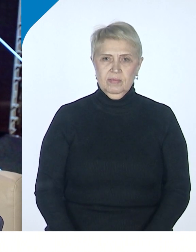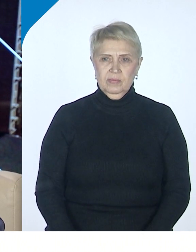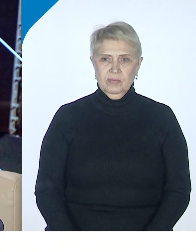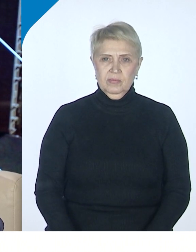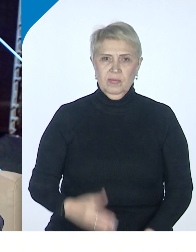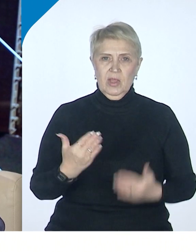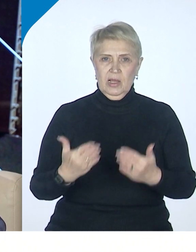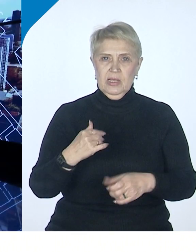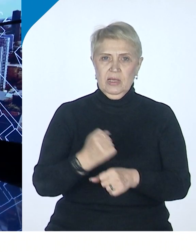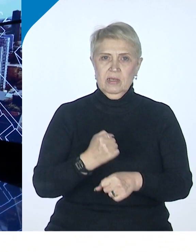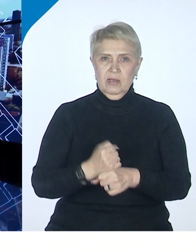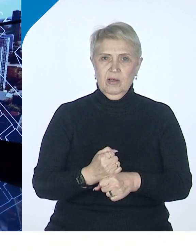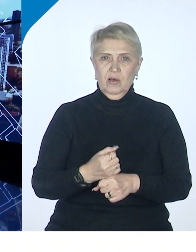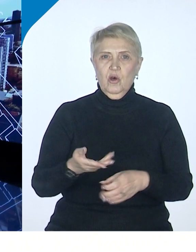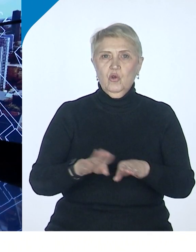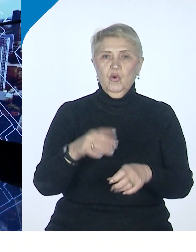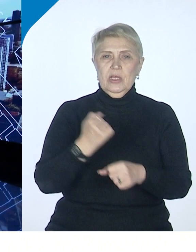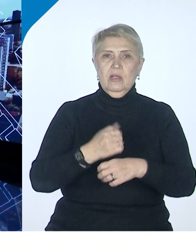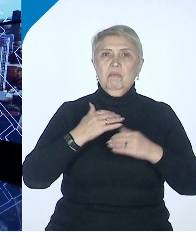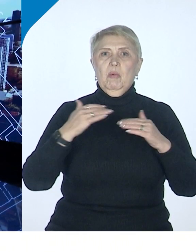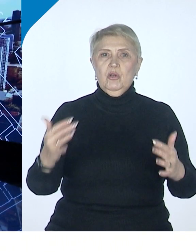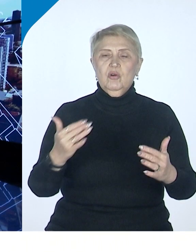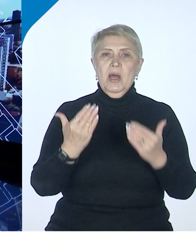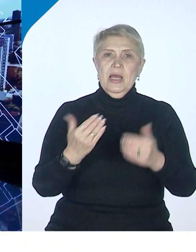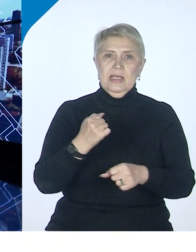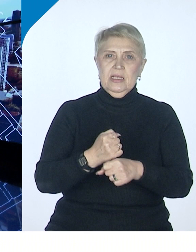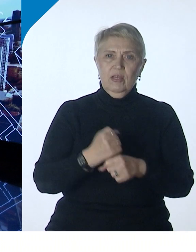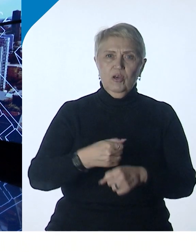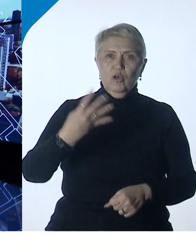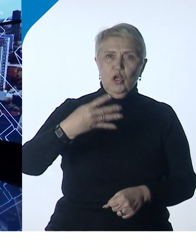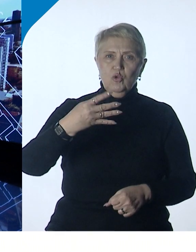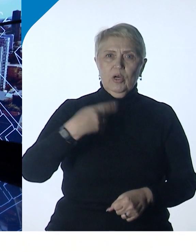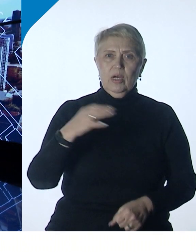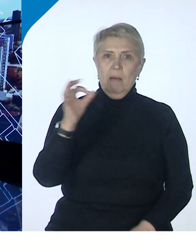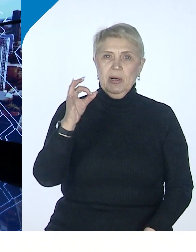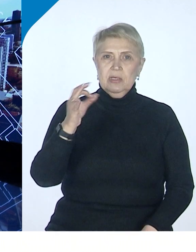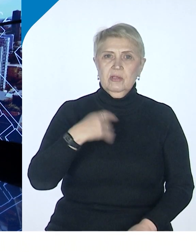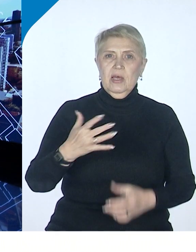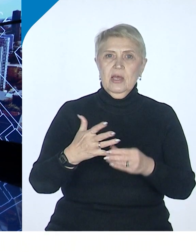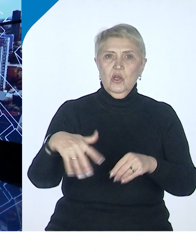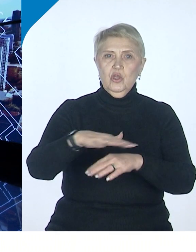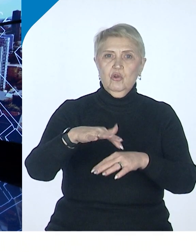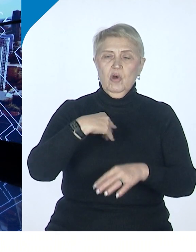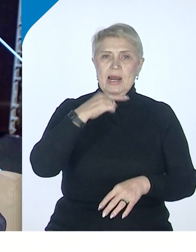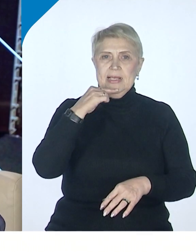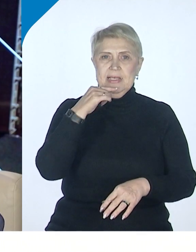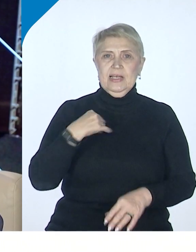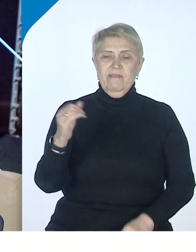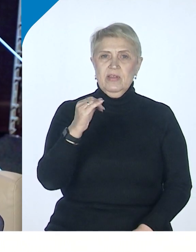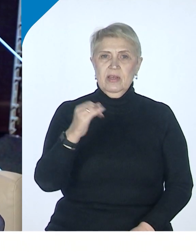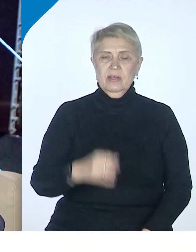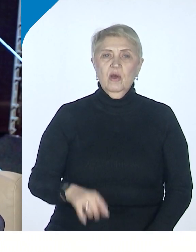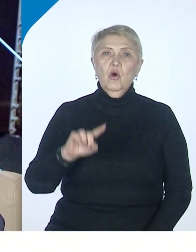вот если уж делать, так делать по-большому. Если уж делать, так на 40% территории Российской Федерации. Ну, почему бы